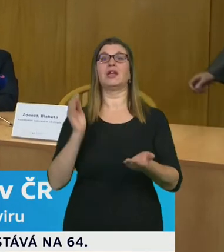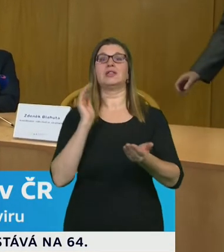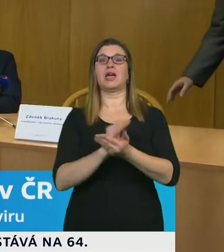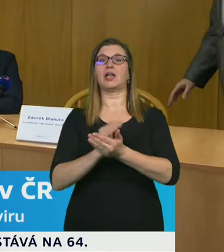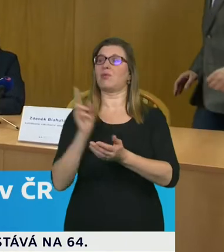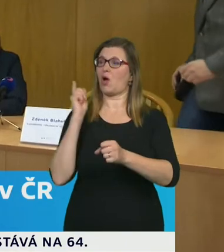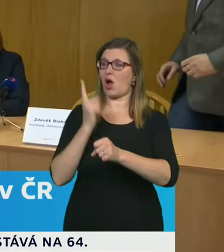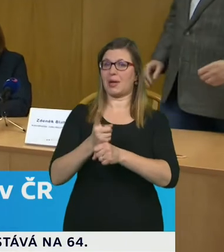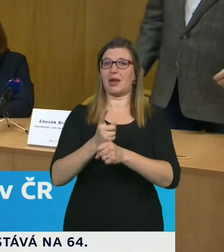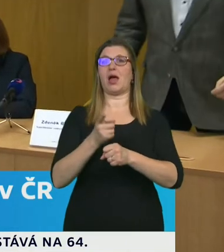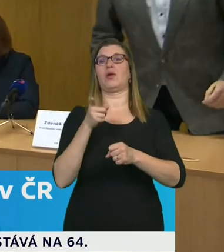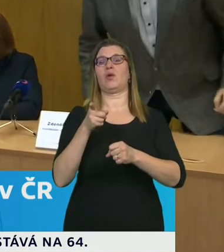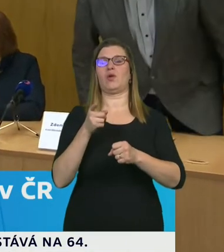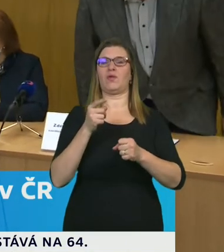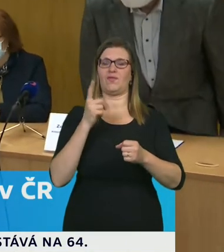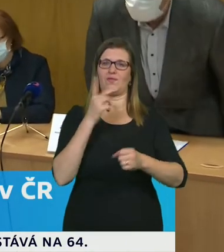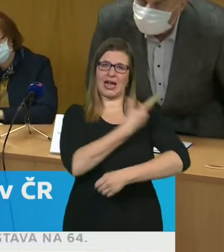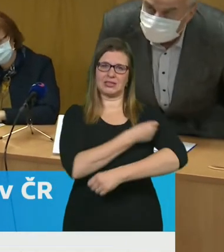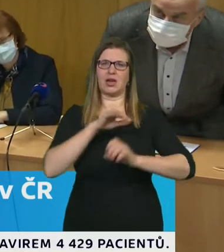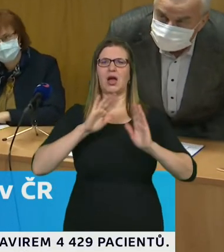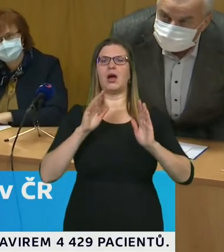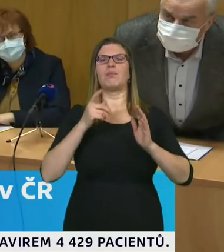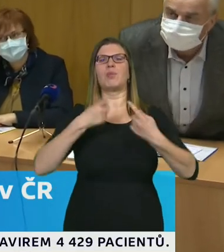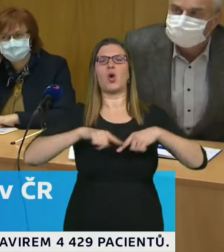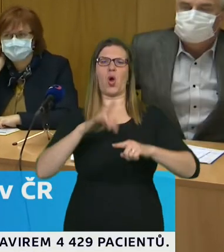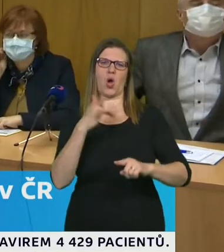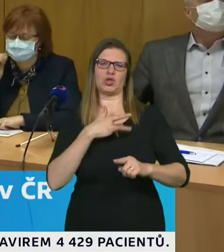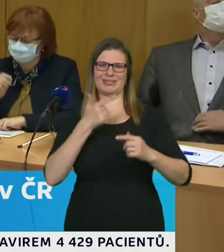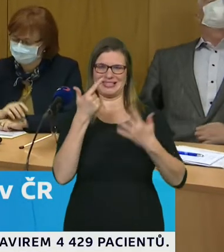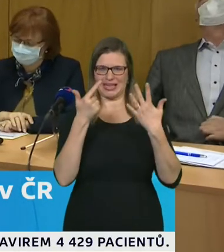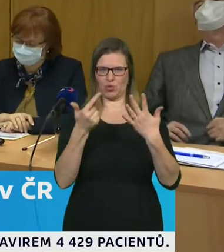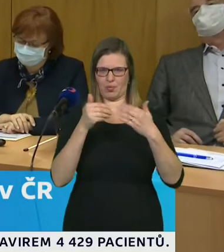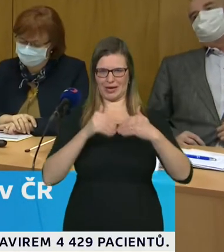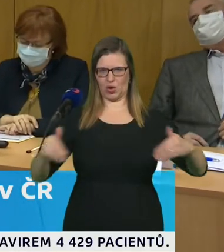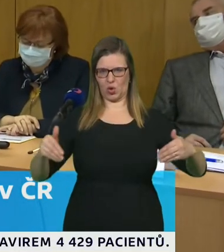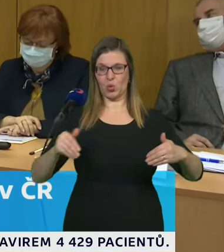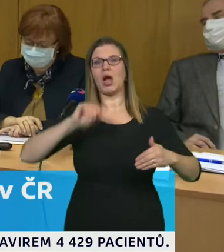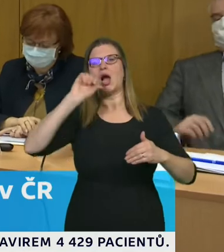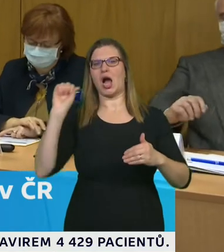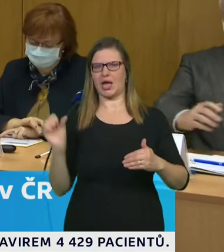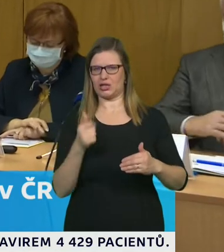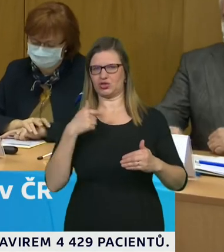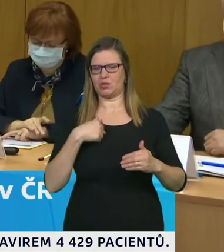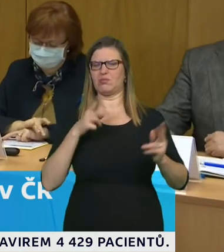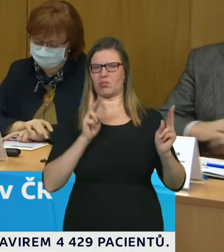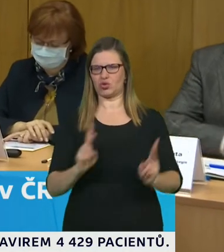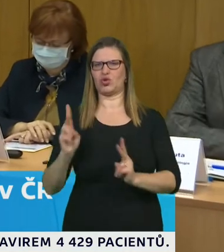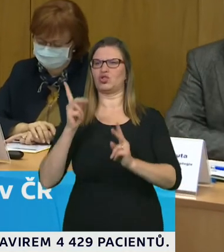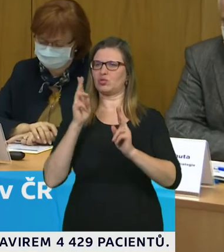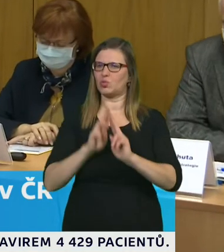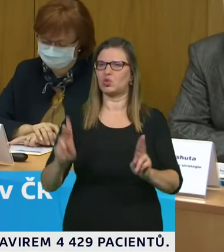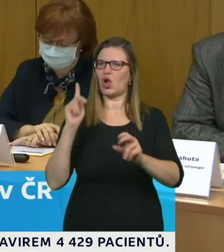osob a máme možnost doobjednat až pro 16 milionů osob to jenom na upřesnění že